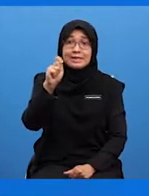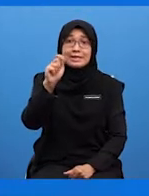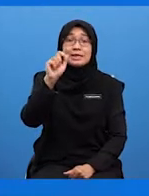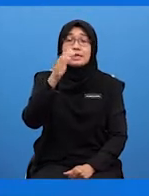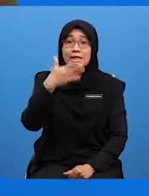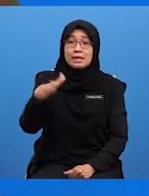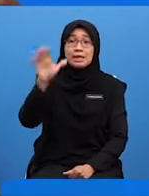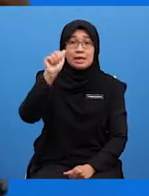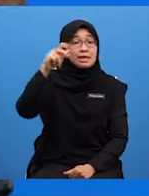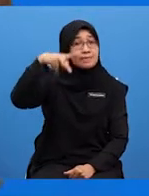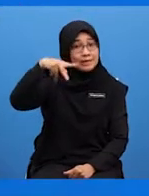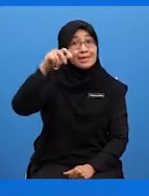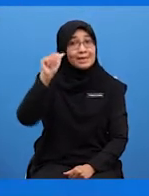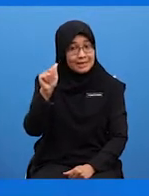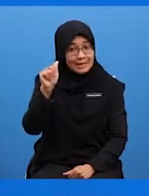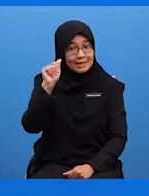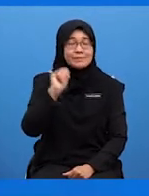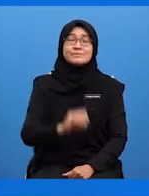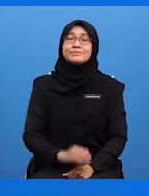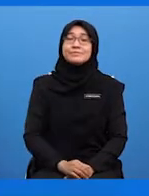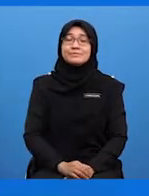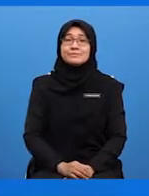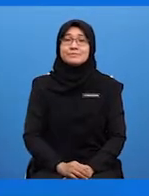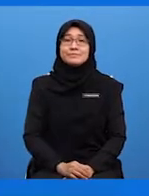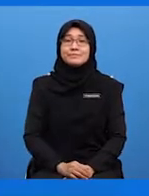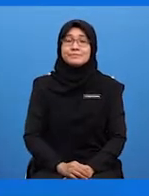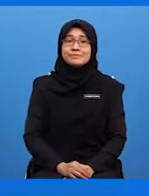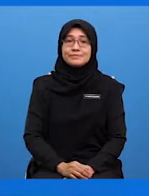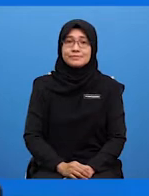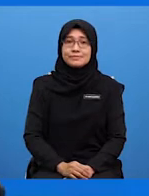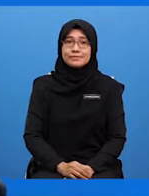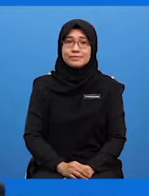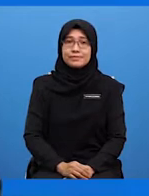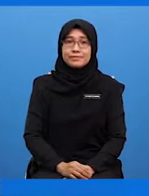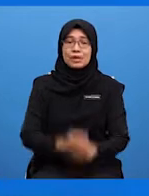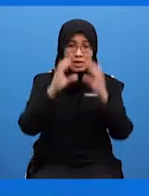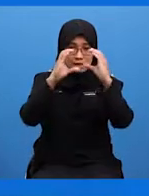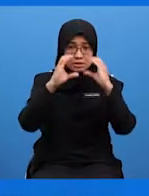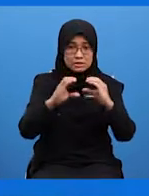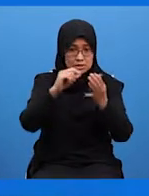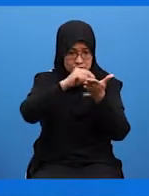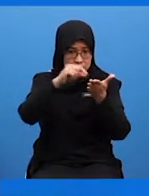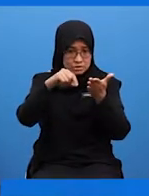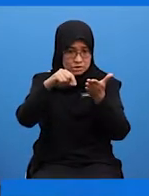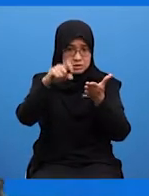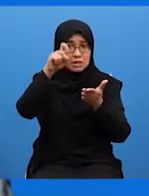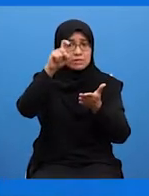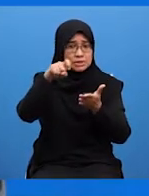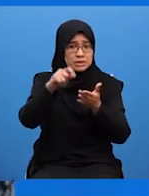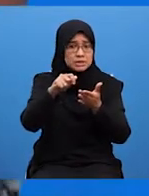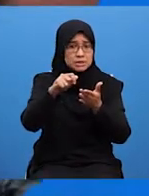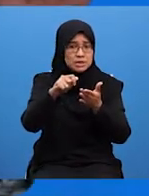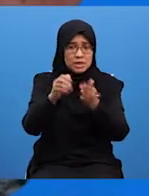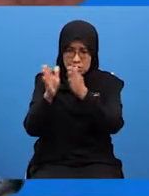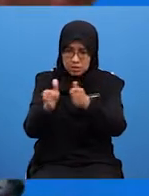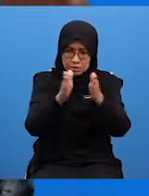sumbernya dan juga siapa pembuatnya Betul-betul, tepat sekali Cara penulisannya perlulah disusun